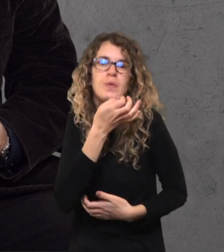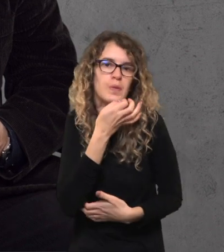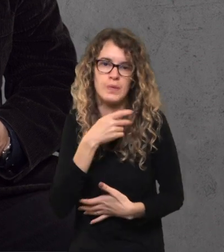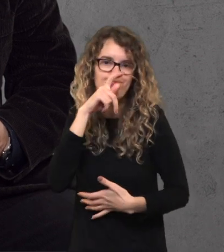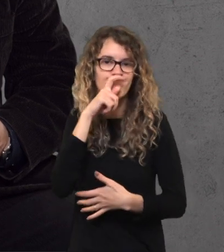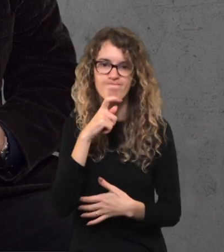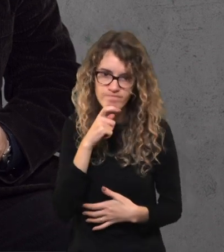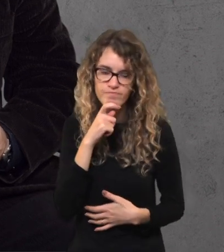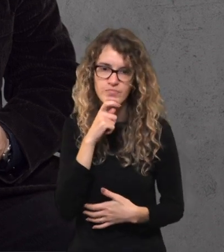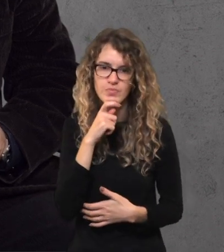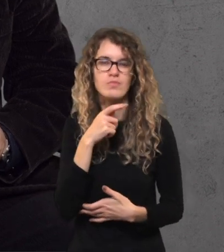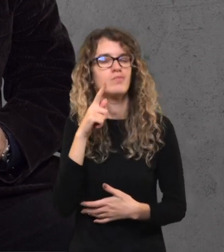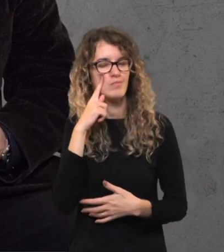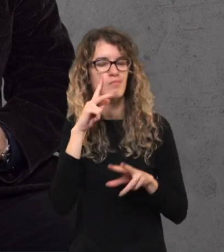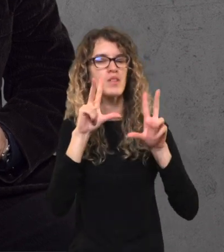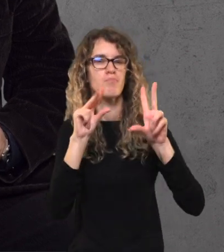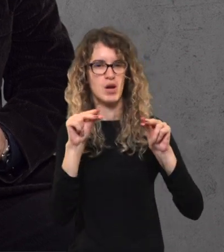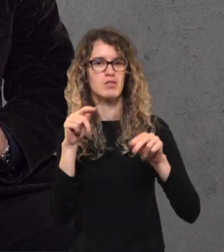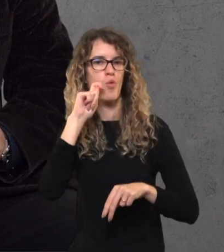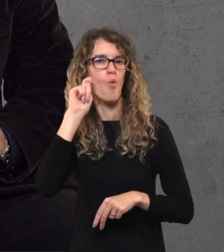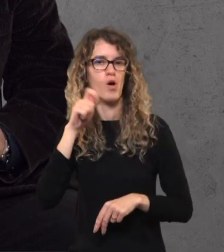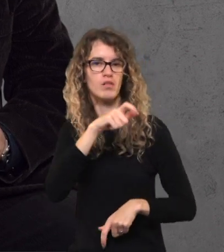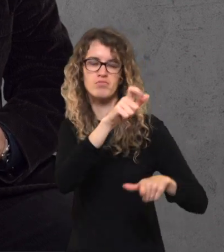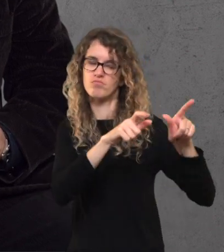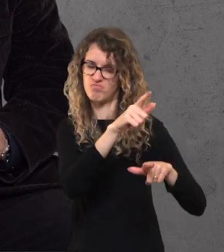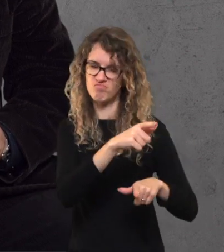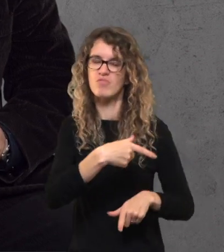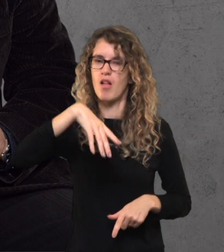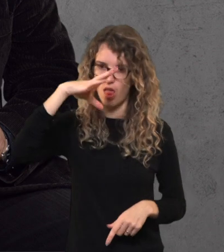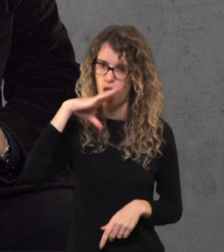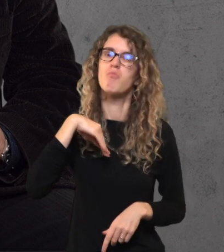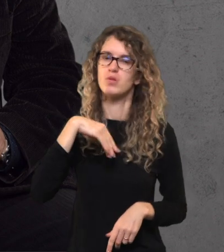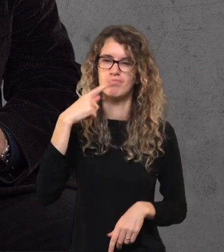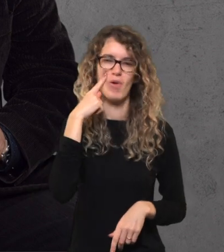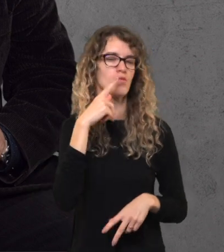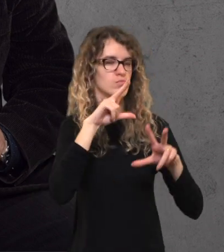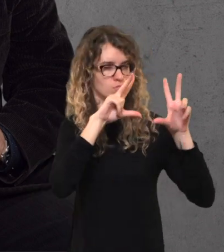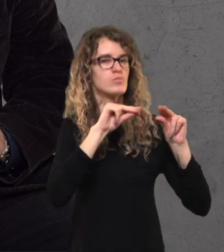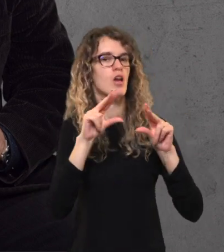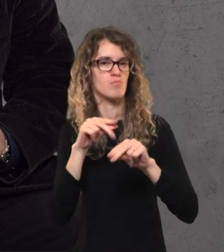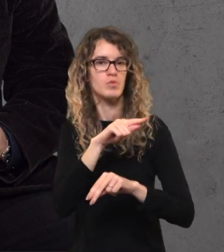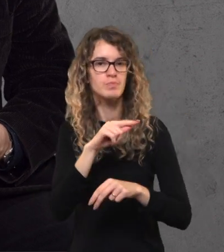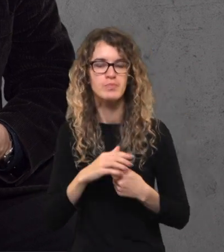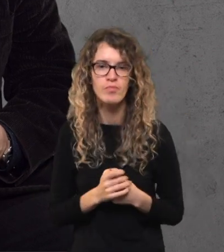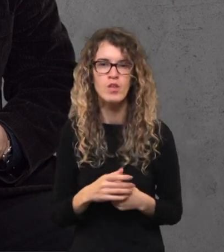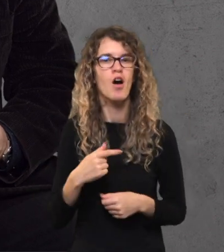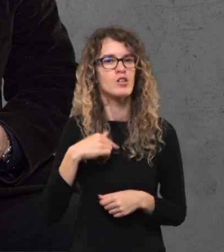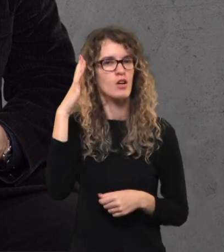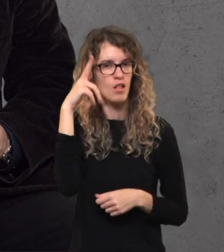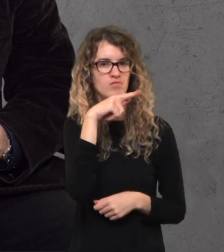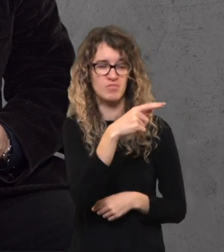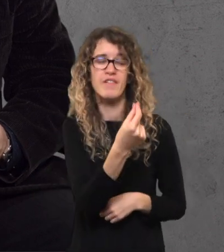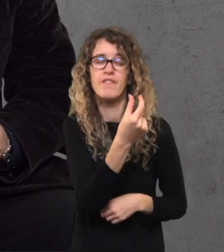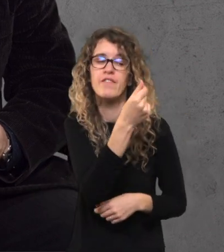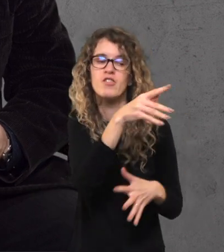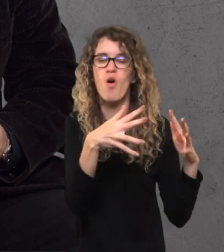ir visą laimę, kad ukrainiečiai vykdo šitą veiklą ir ypatingai sėkmingai. Ir aš